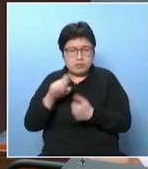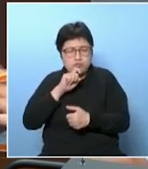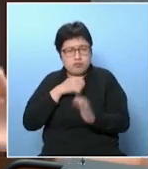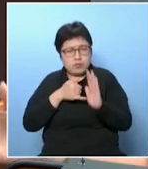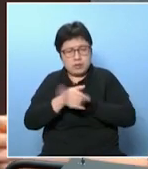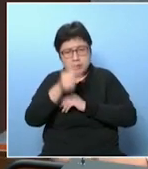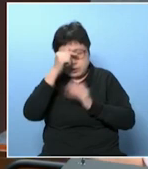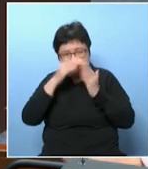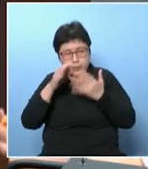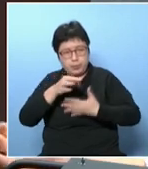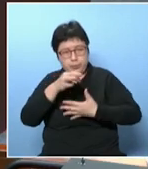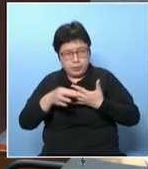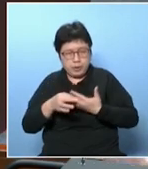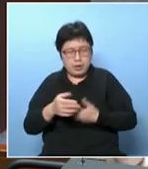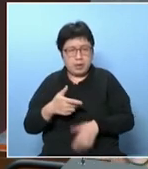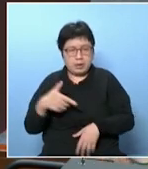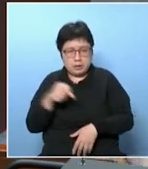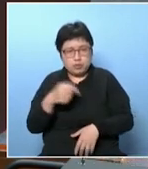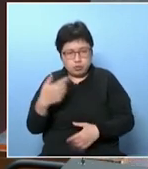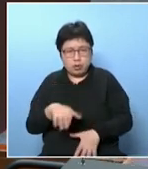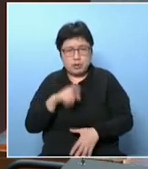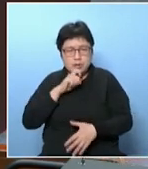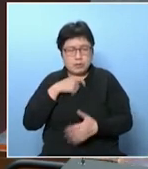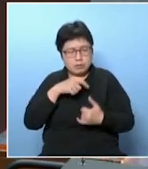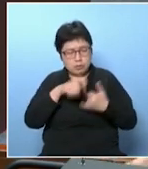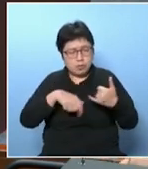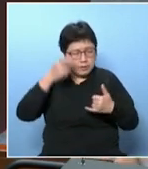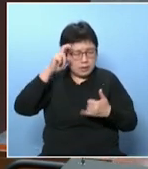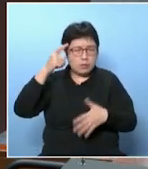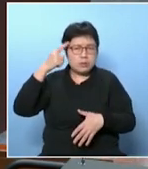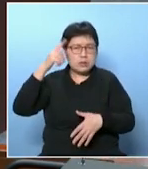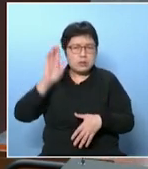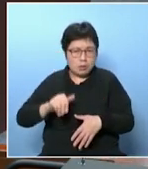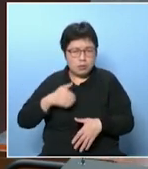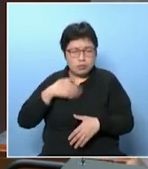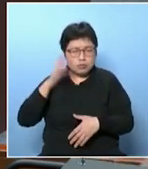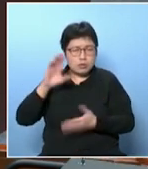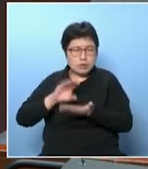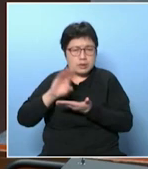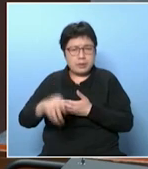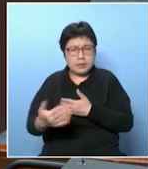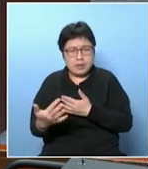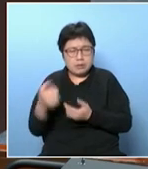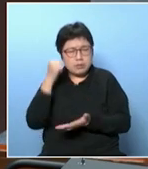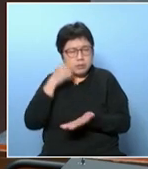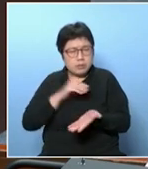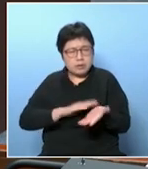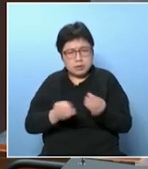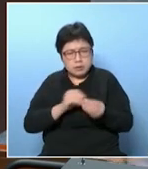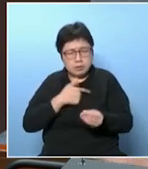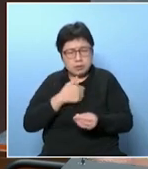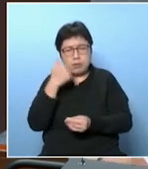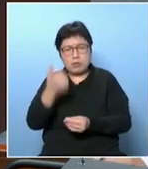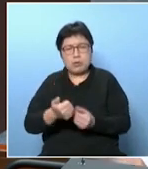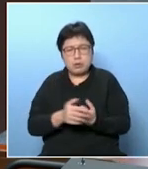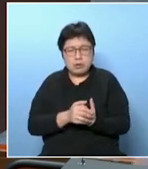她入院的率低了很多少了很多就是有些個案研究我們才知道我們日後要投放多少錢去這個長者醫療券是值